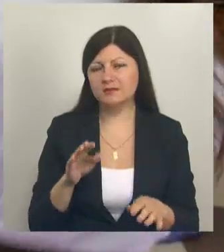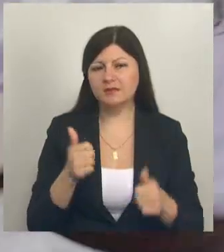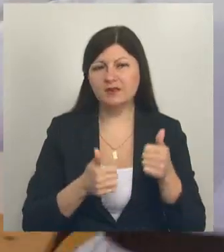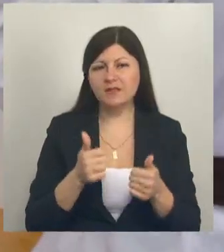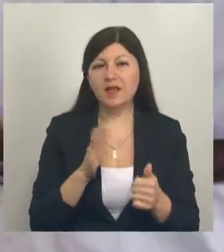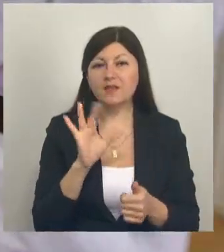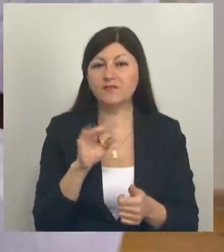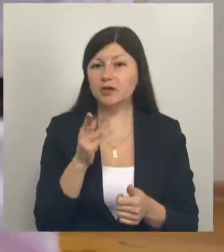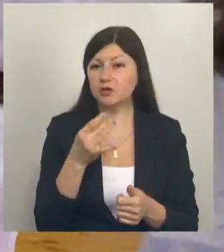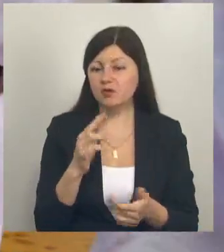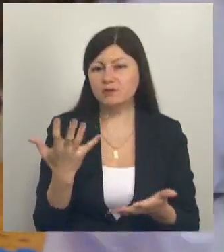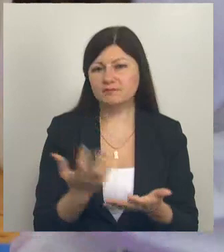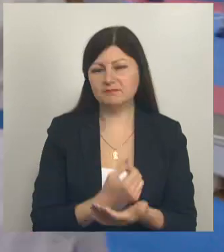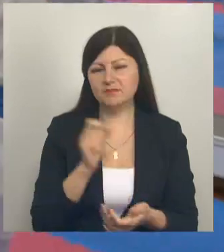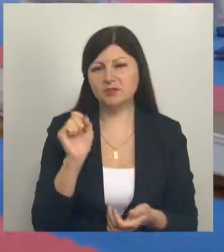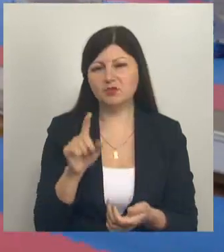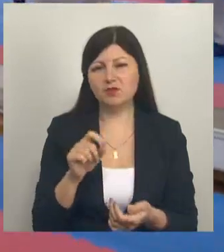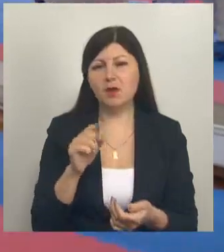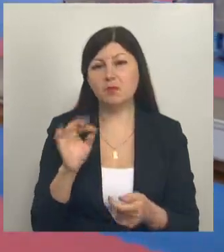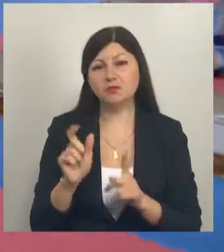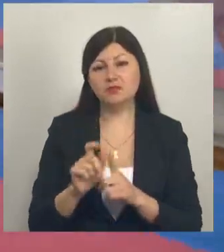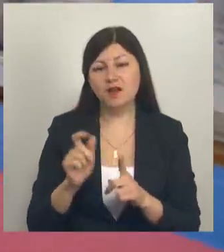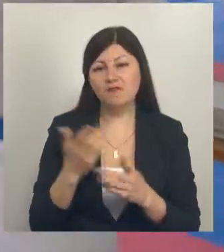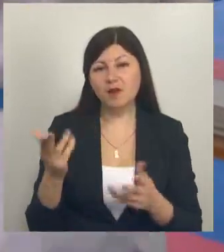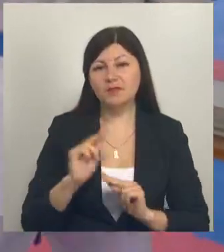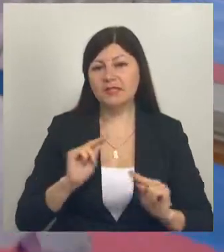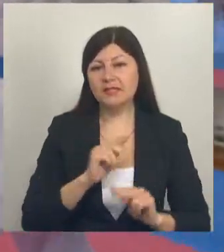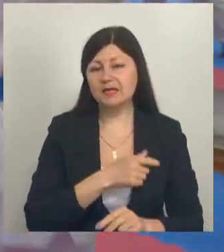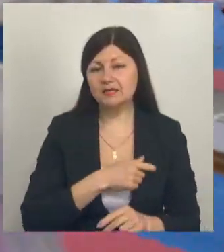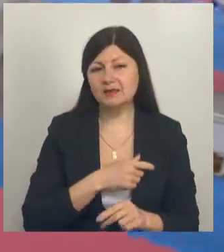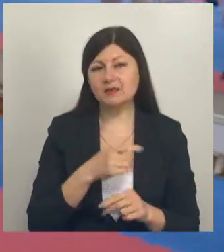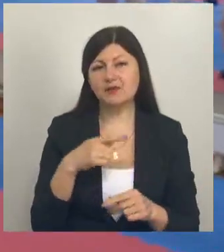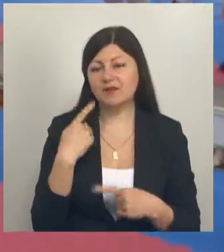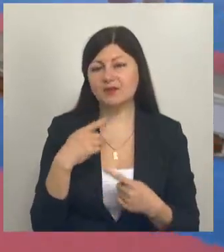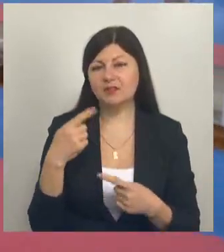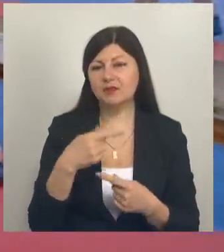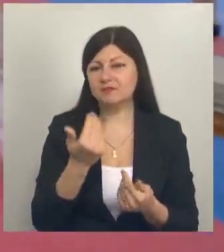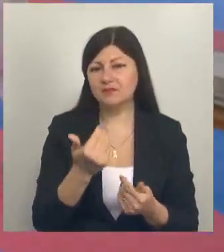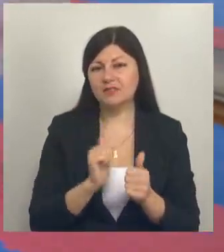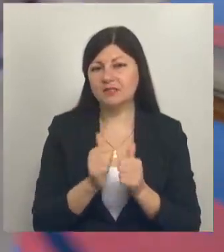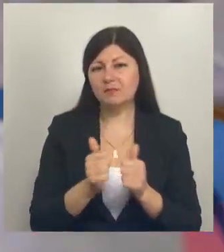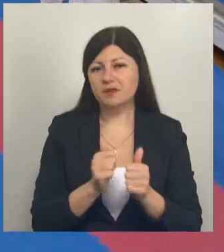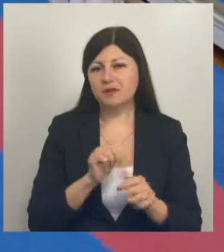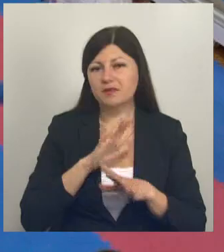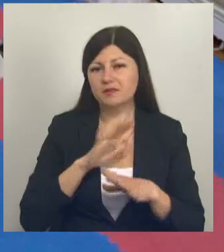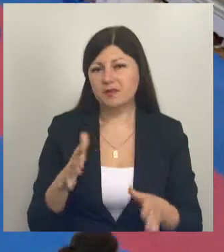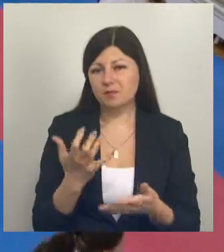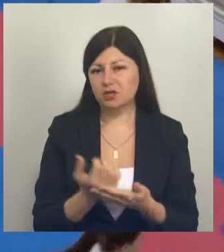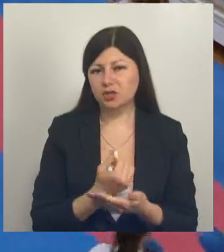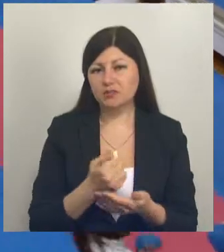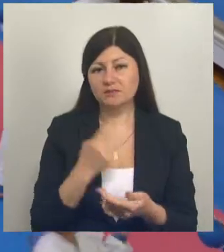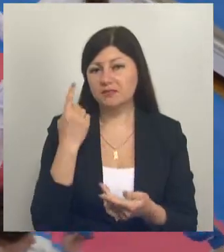Виктория взяла золото. По словам тренера, оппоненток не было шансов на победу ни в одном из поединков. Девушка признается – не